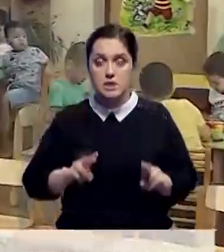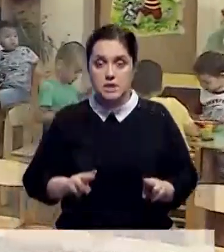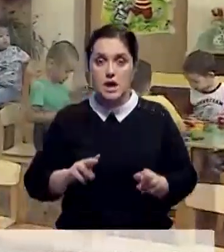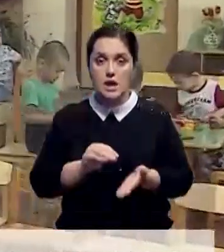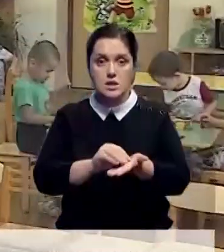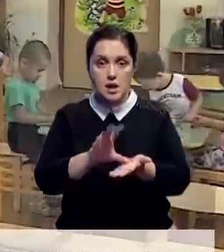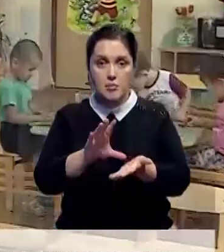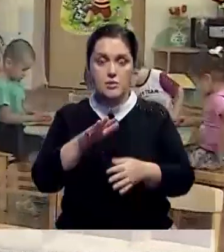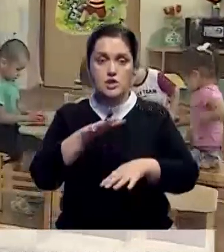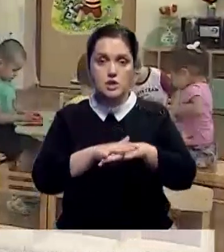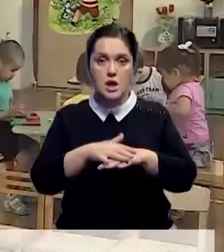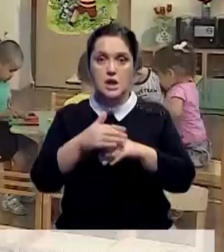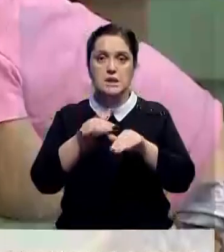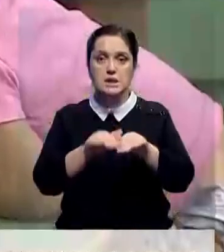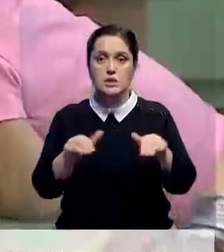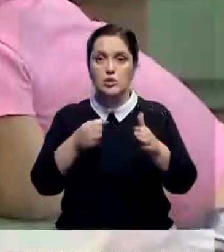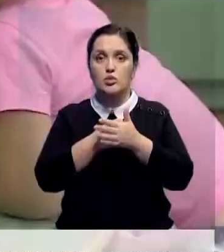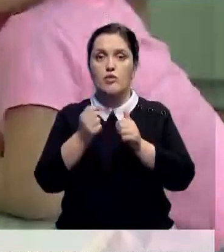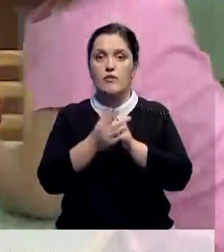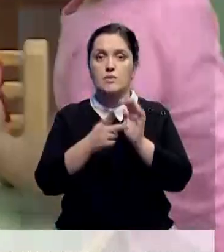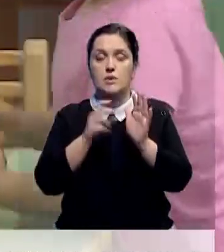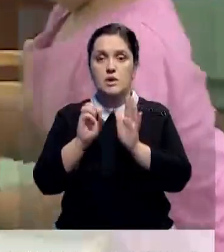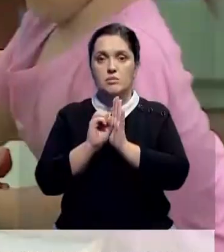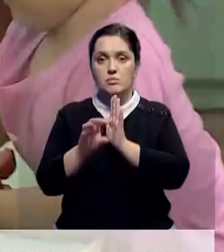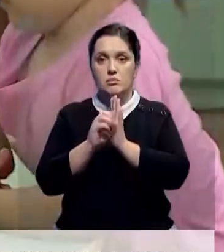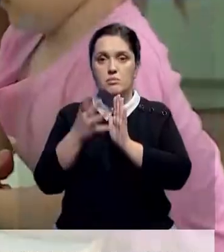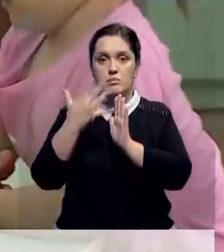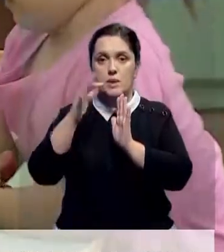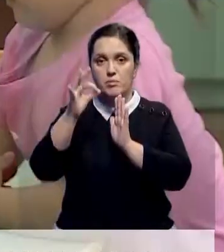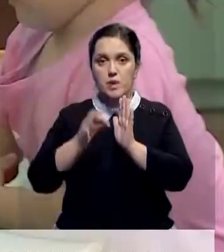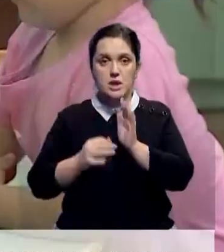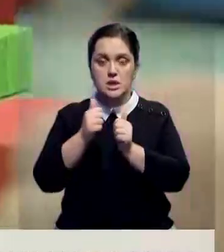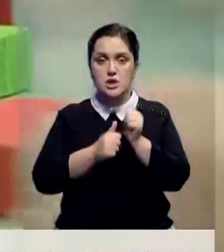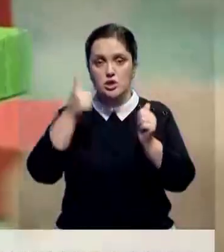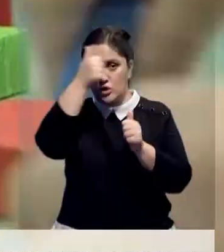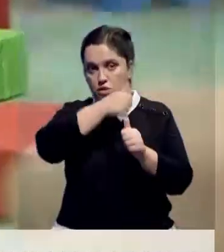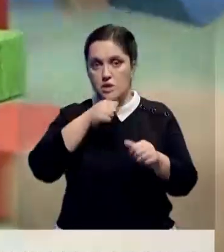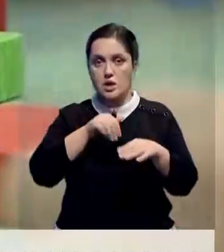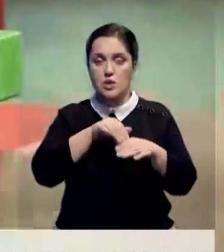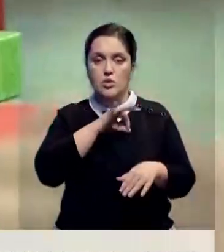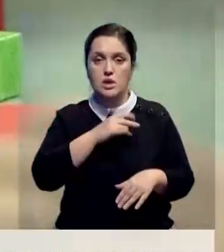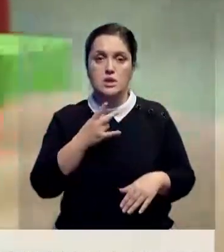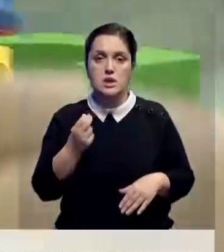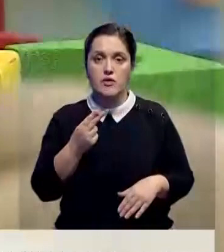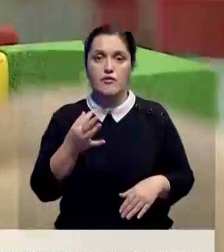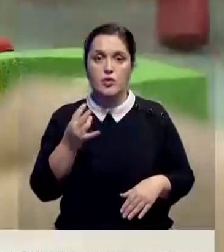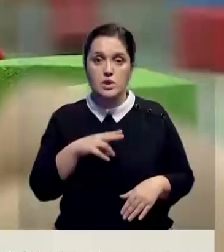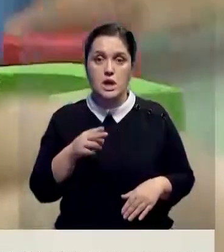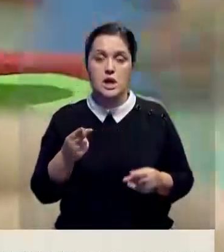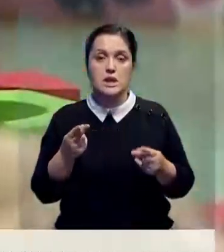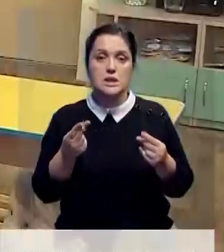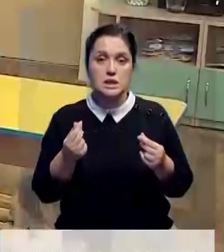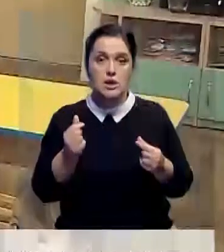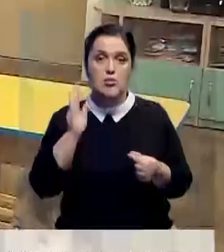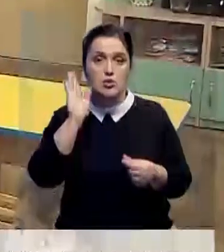накопительные счета детей до 18 лет будут отчислять 50% от ежегодного инвестиционного дохода Национального фонда.